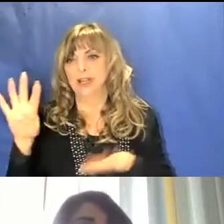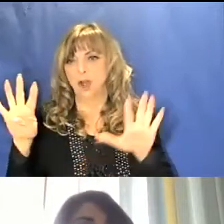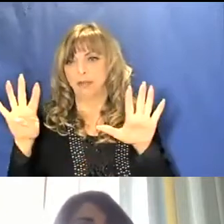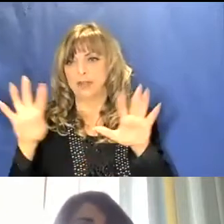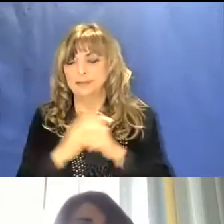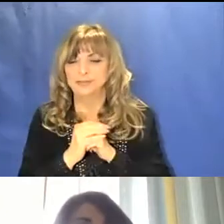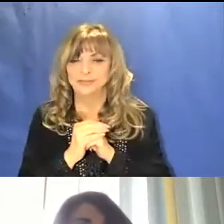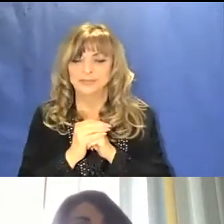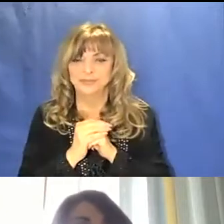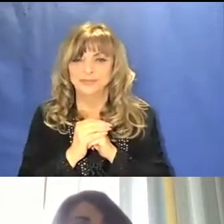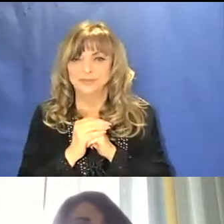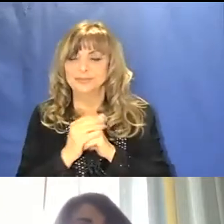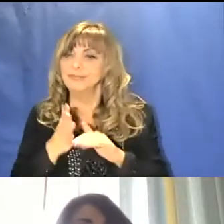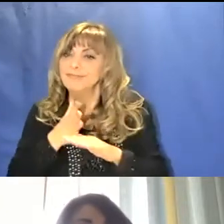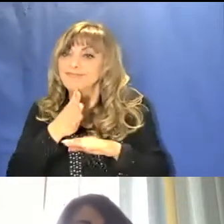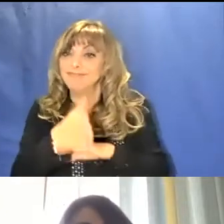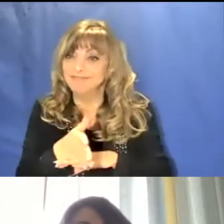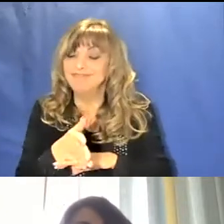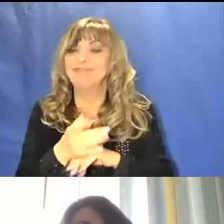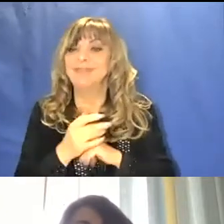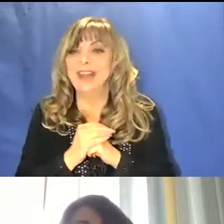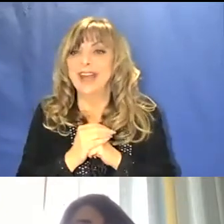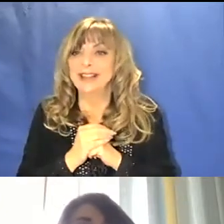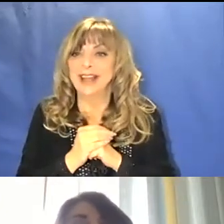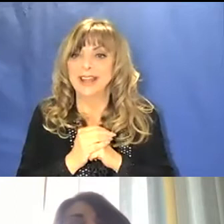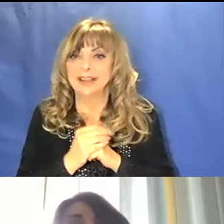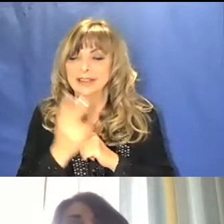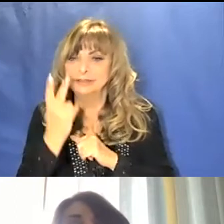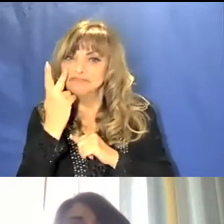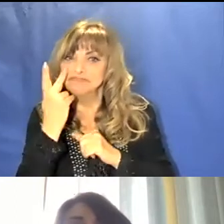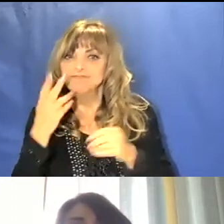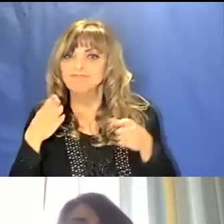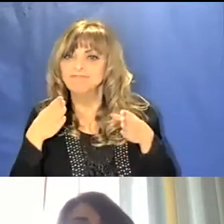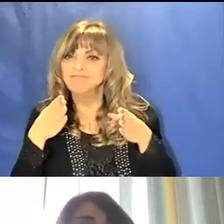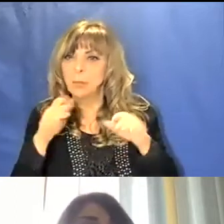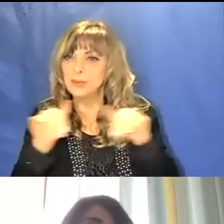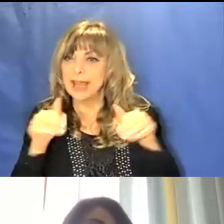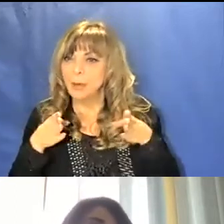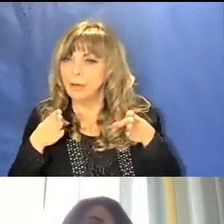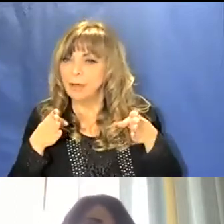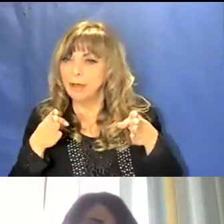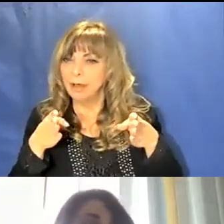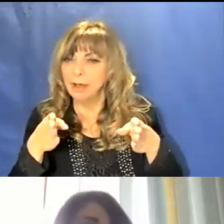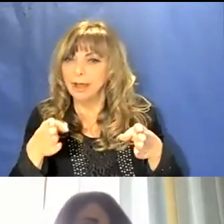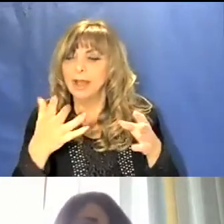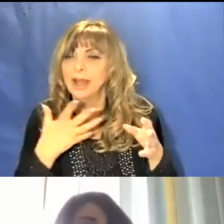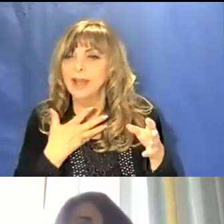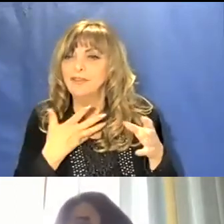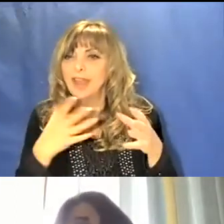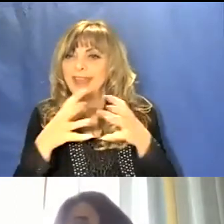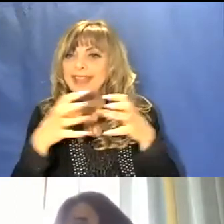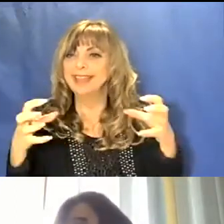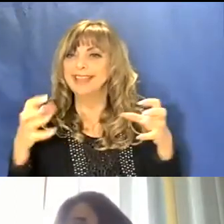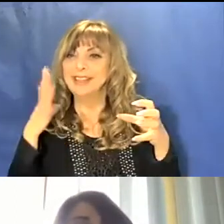Subito all'entrata vi trovate in una galleria che ospita delle ampie teche